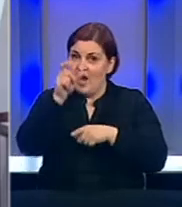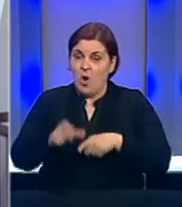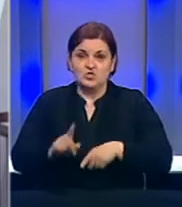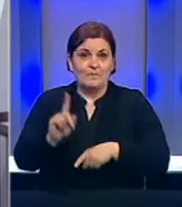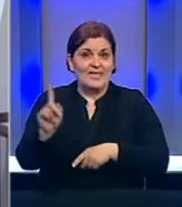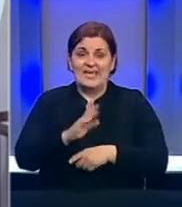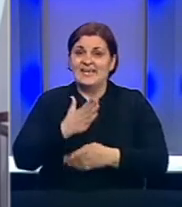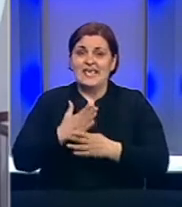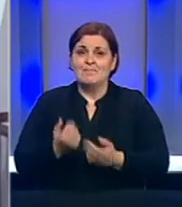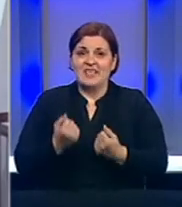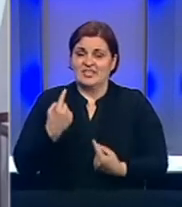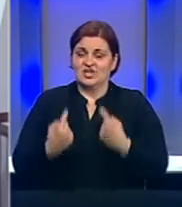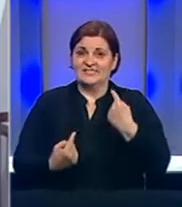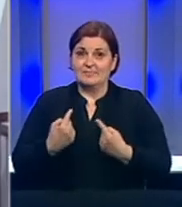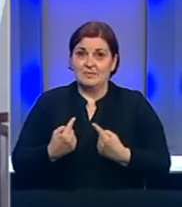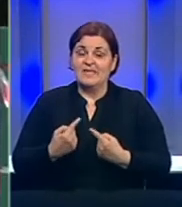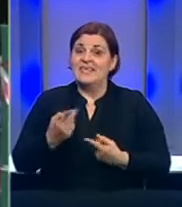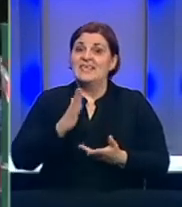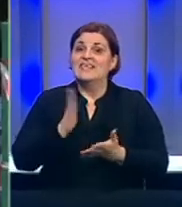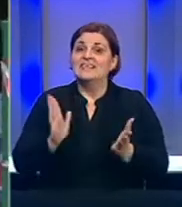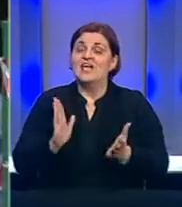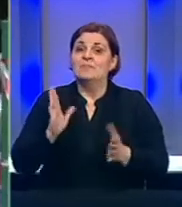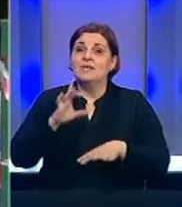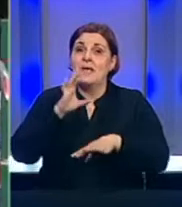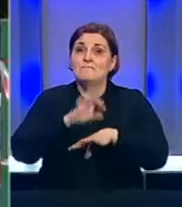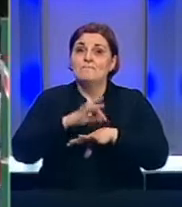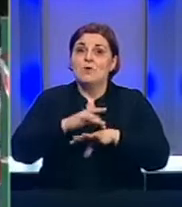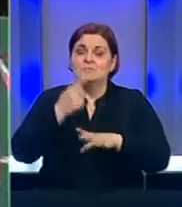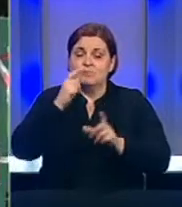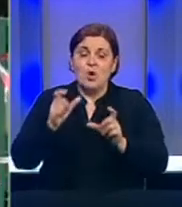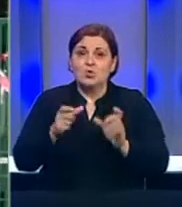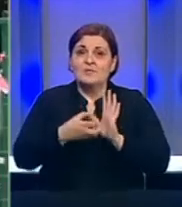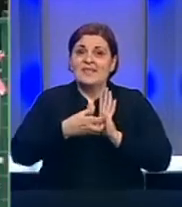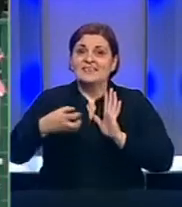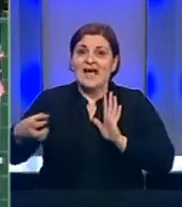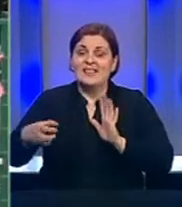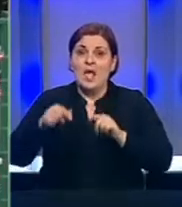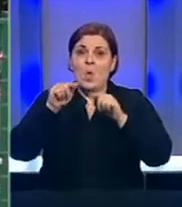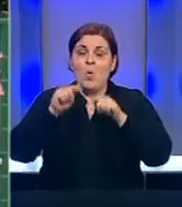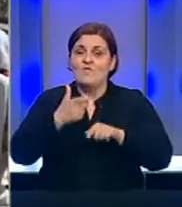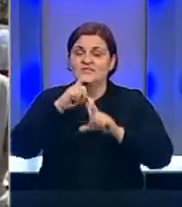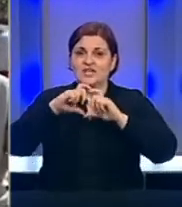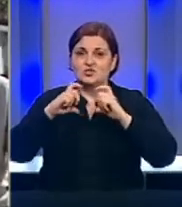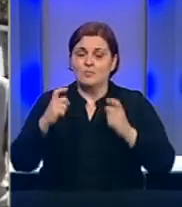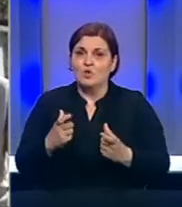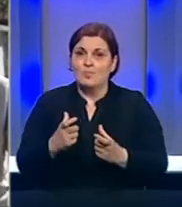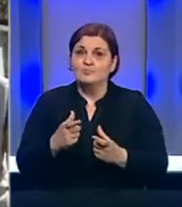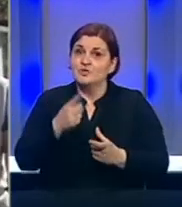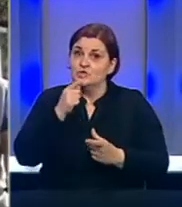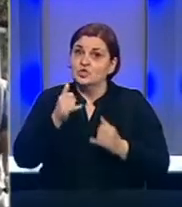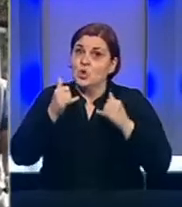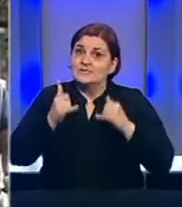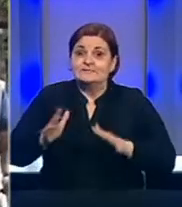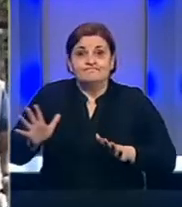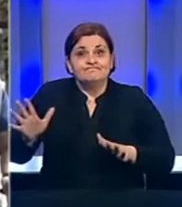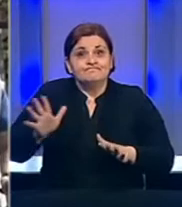imala teže simptome i da će biti pod medicinskim nadzorom i dalje u ovoj ustanovi, što predstavlja sada